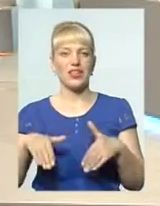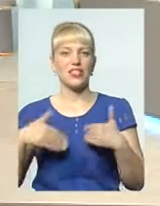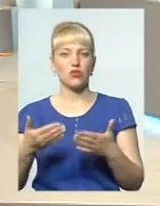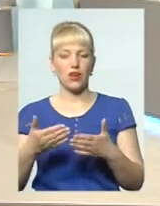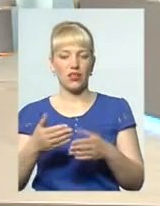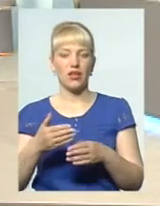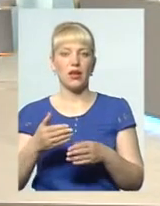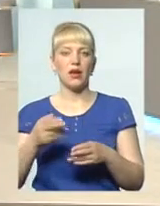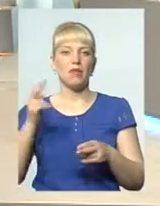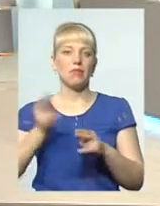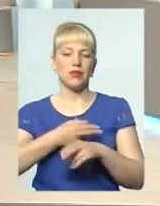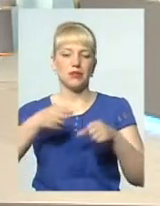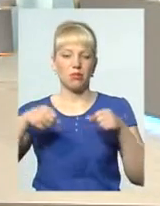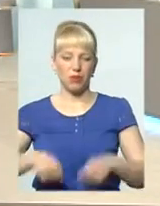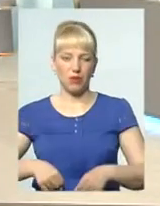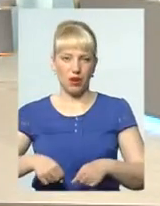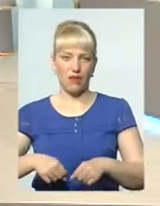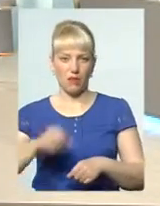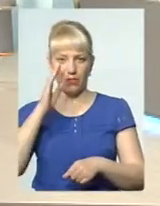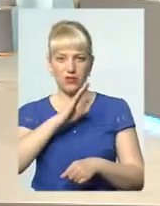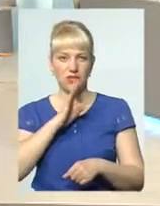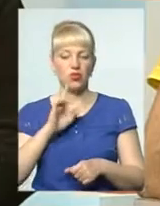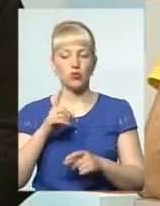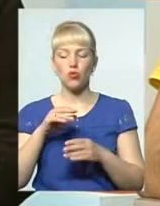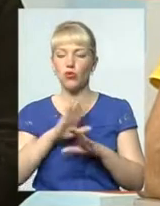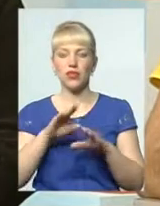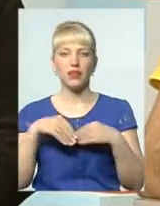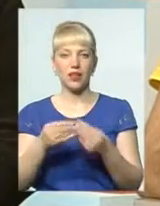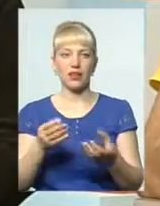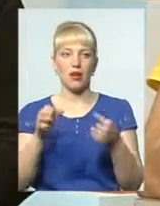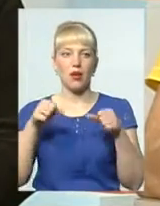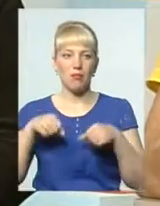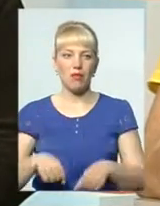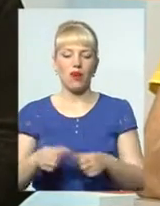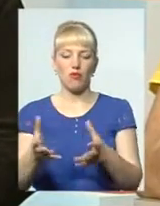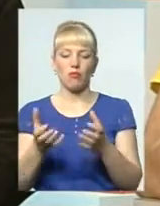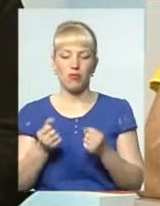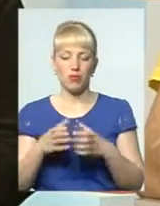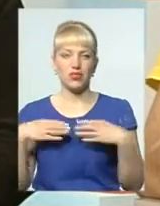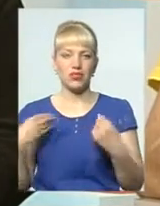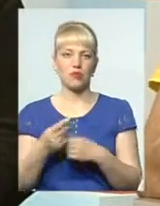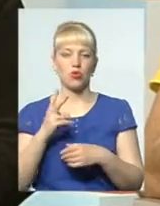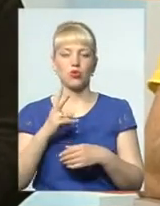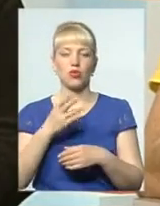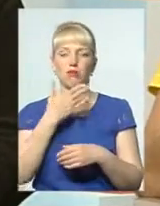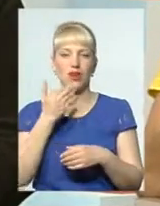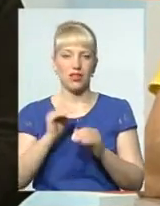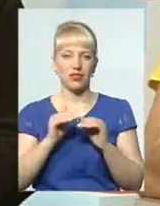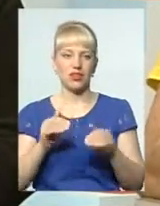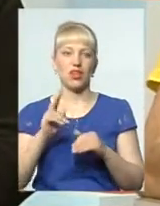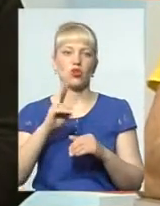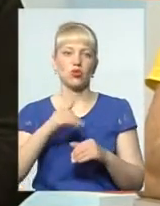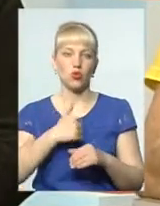цієї матері? Чому не дати право прийомність сім'ї, якої, на жаль, не має дітей, або вона хоче і має можливість